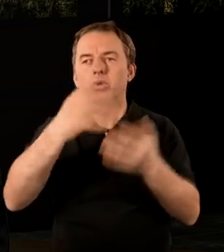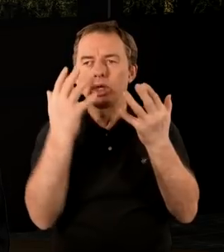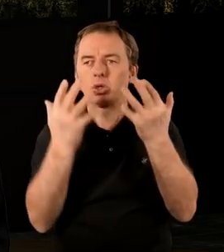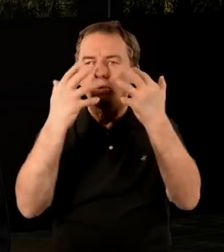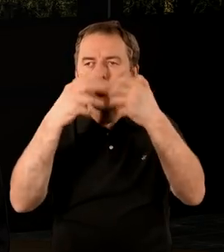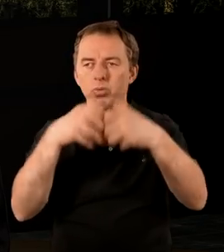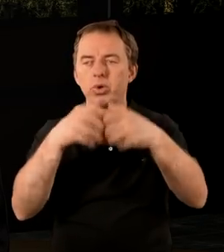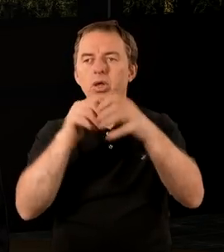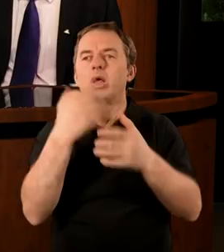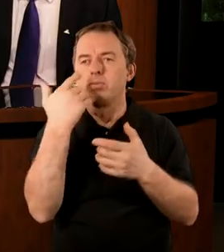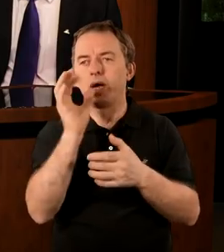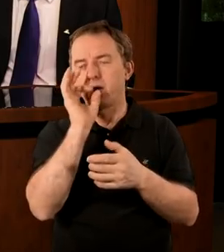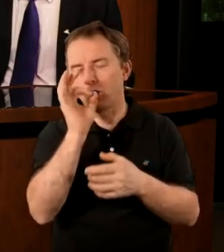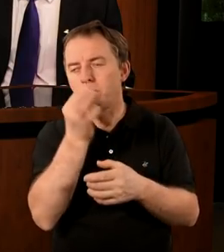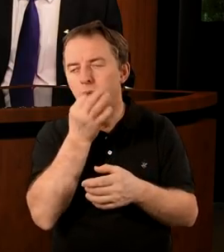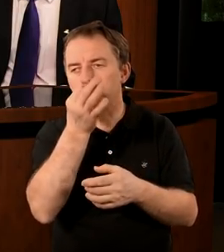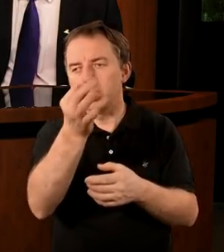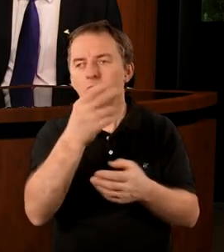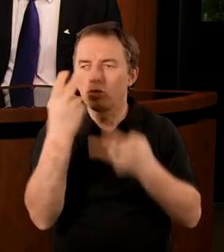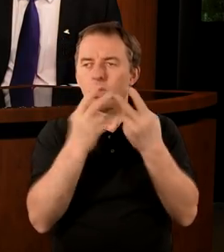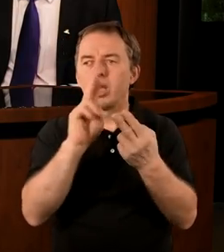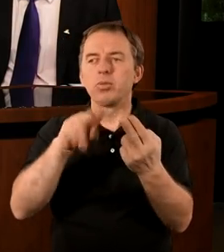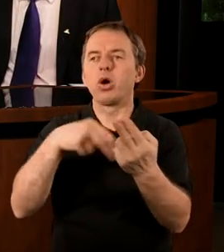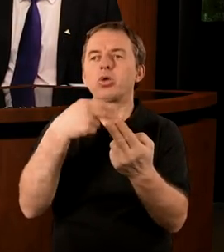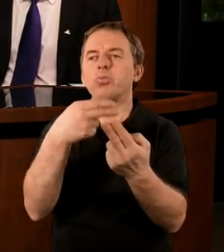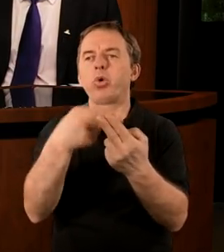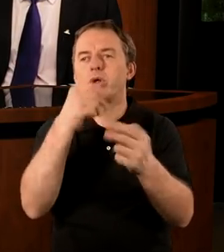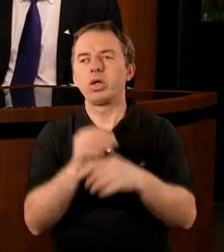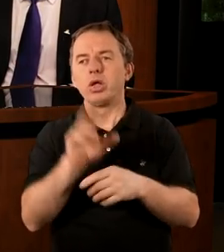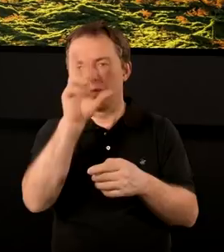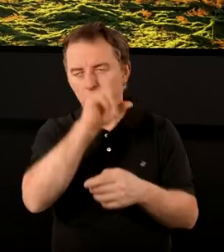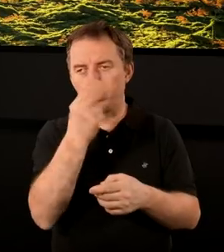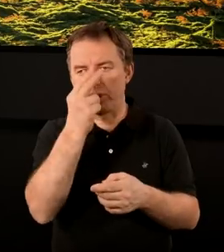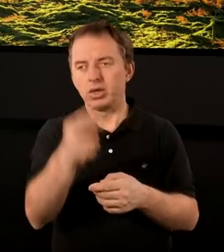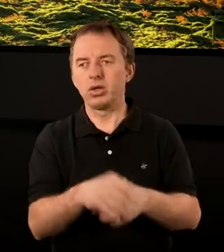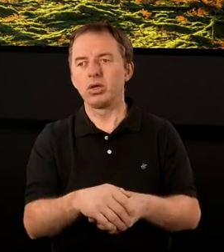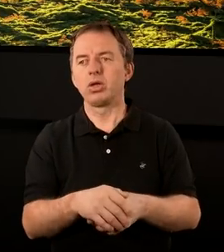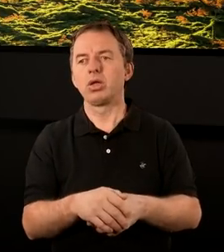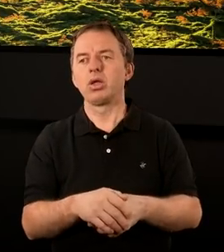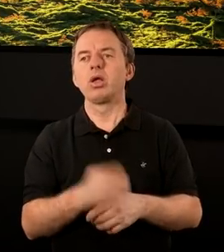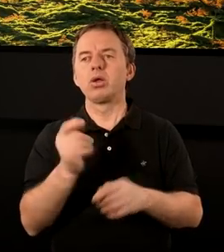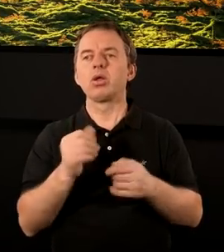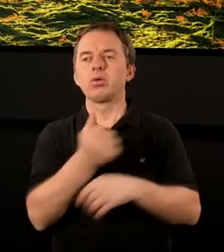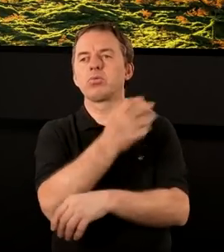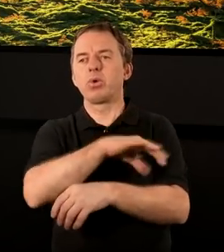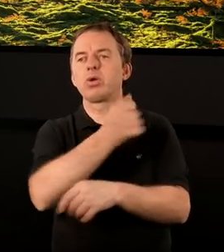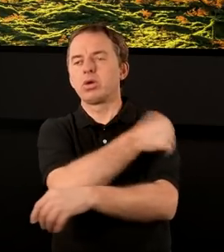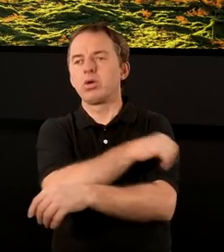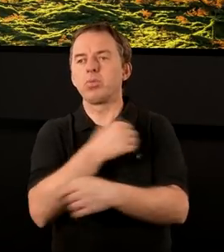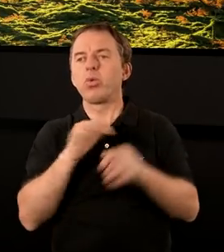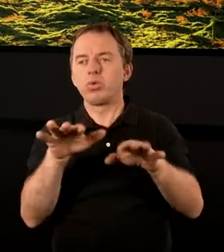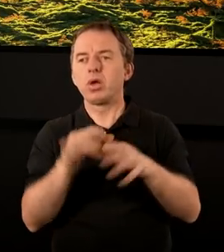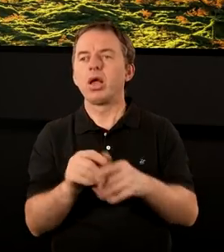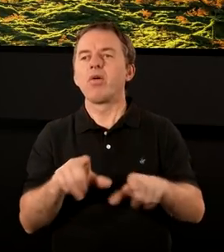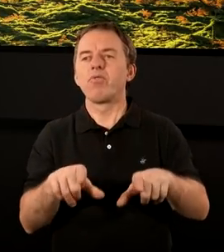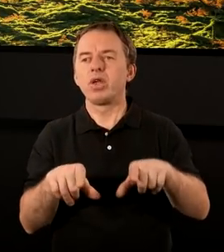Kościołach się skupił? Bardzo dobre pytanie. Szukajmy odpowiedzi. Bo rzeczywiście, patrząc na Azję Mniejszą, tych zborów chrześcijańskich było